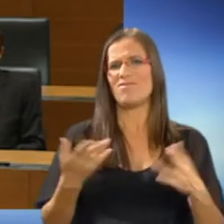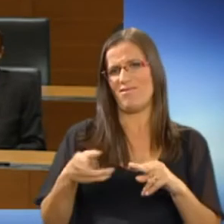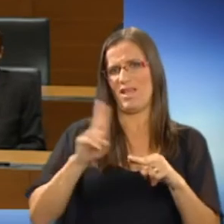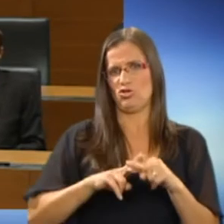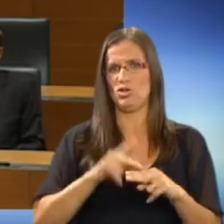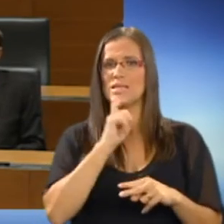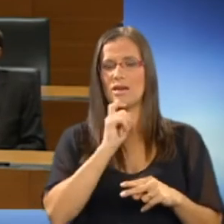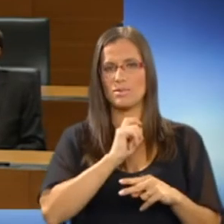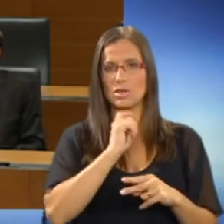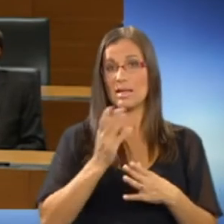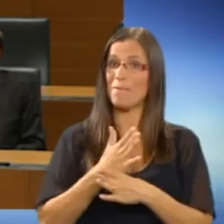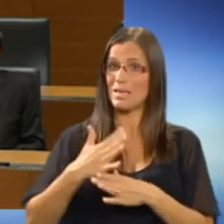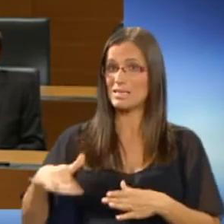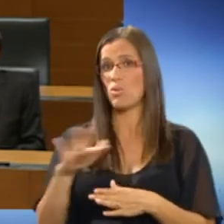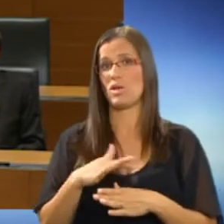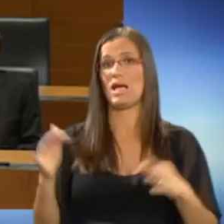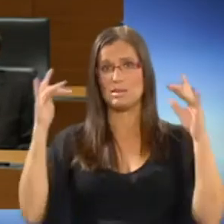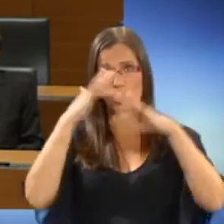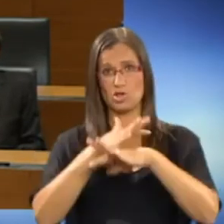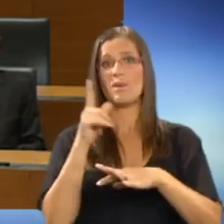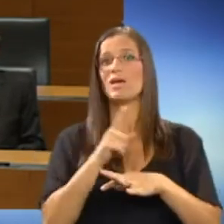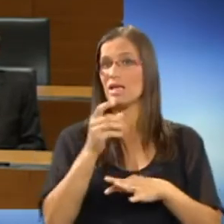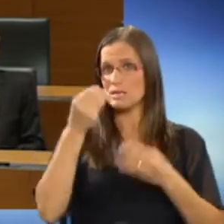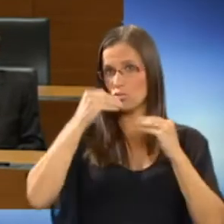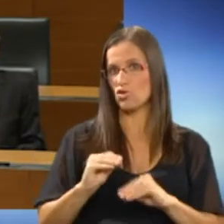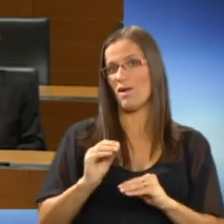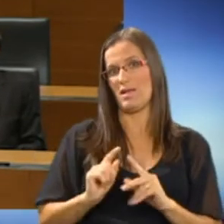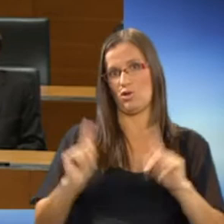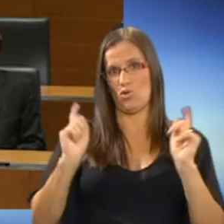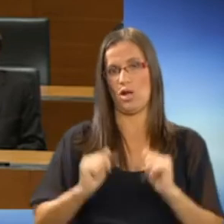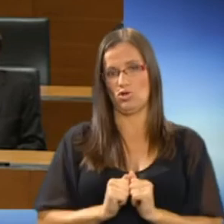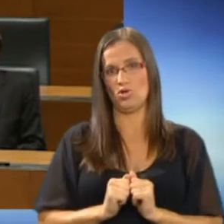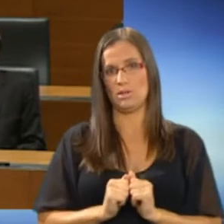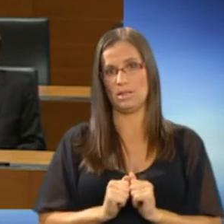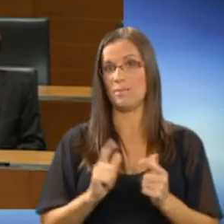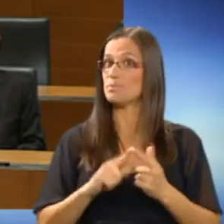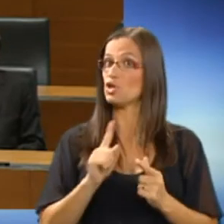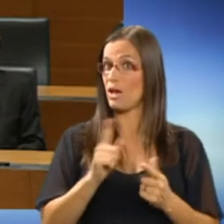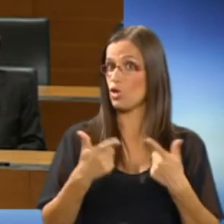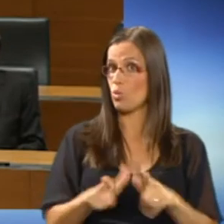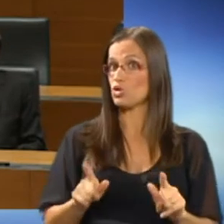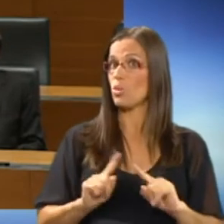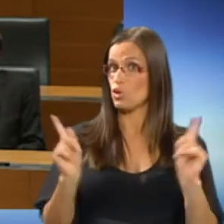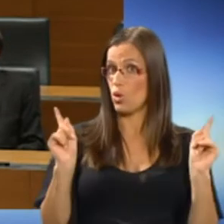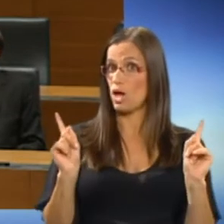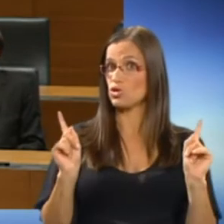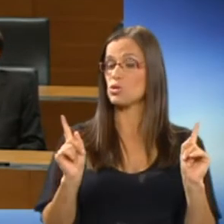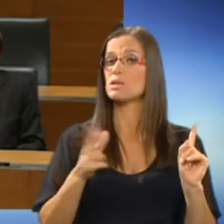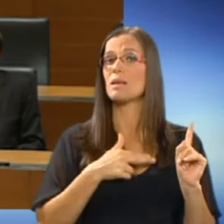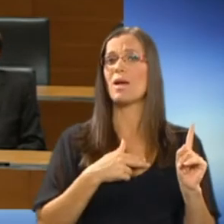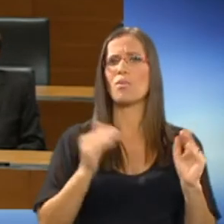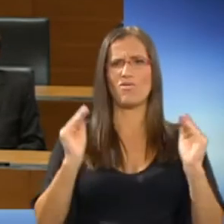medsebojnega sporazumevanja in spoštovanja drugačnosti. Če ne dopuščamo drugačnosti,